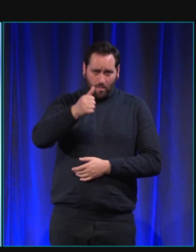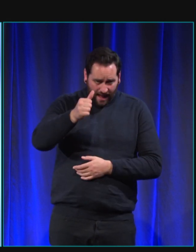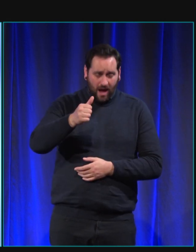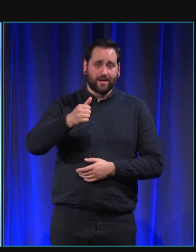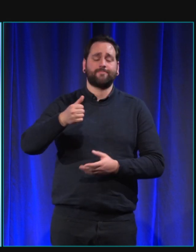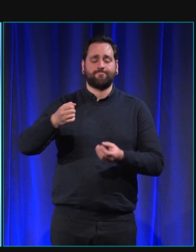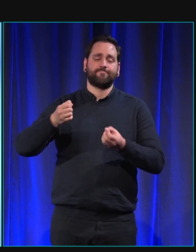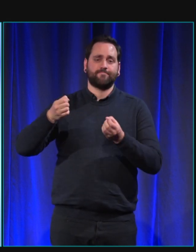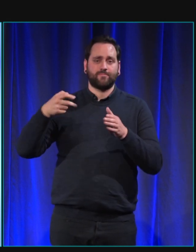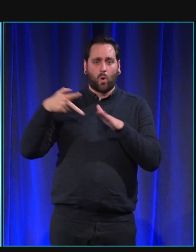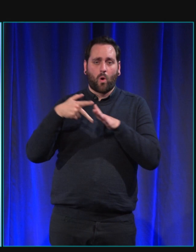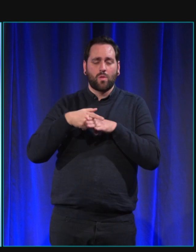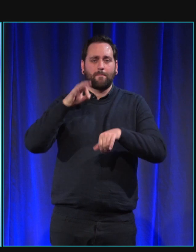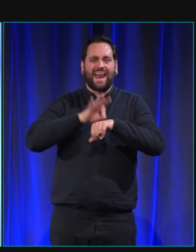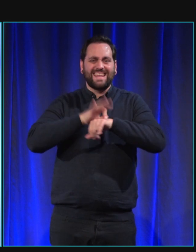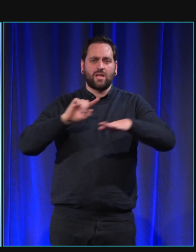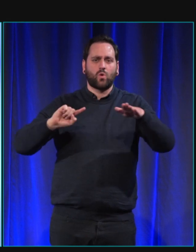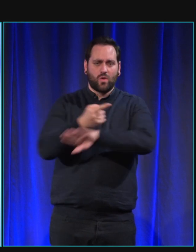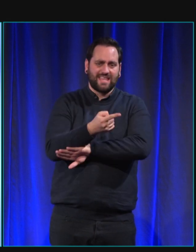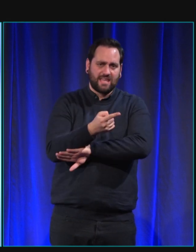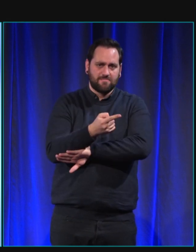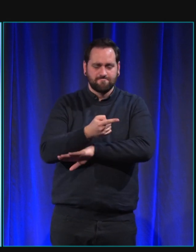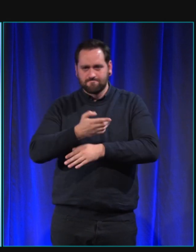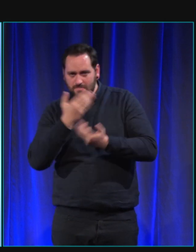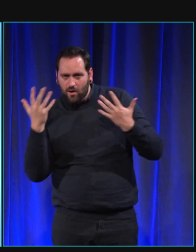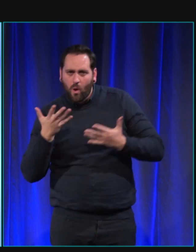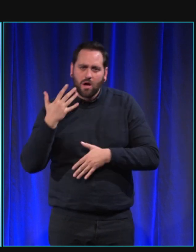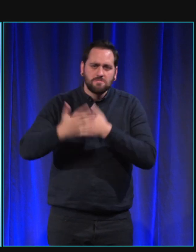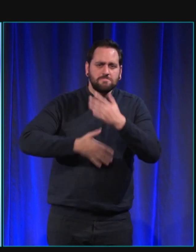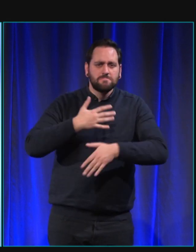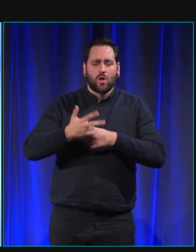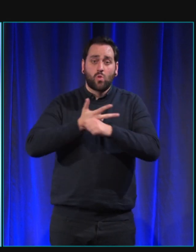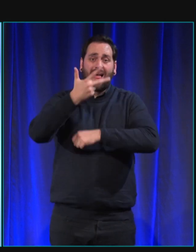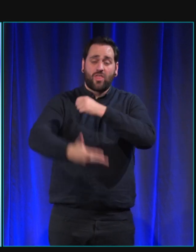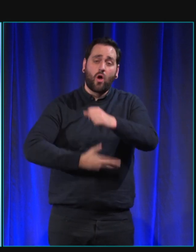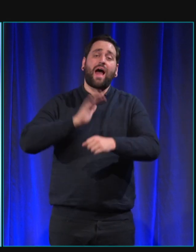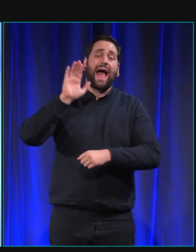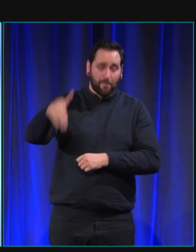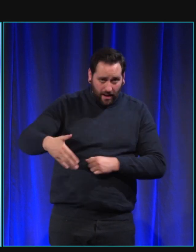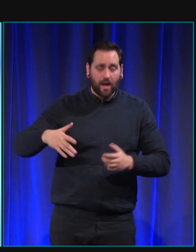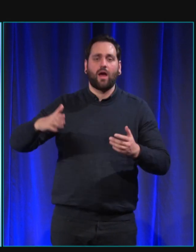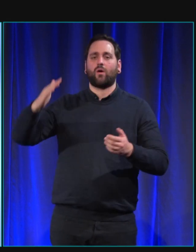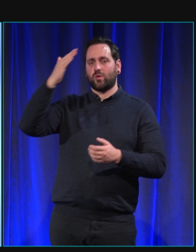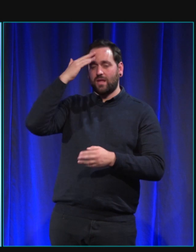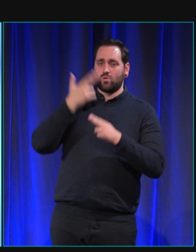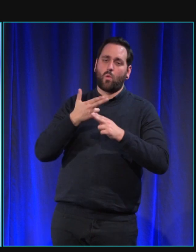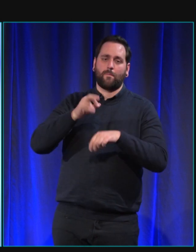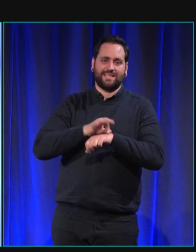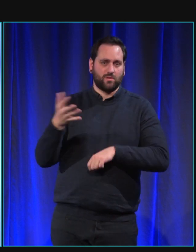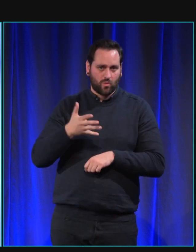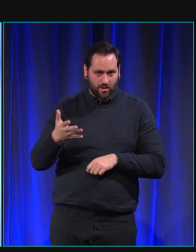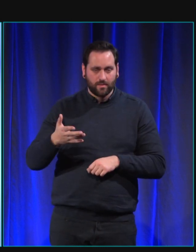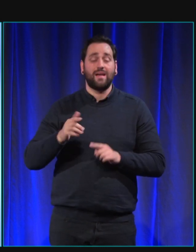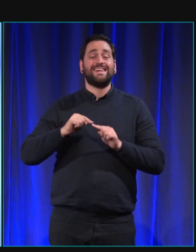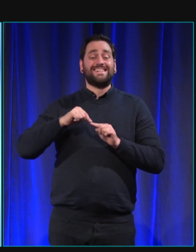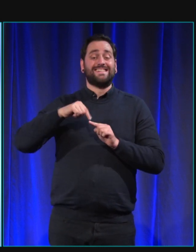et très peu après mon diagnostic je fais une demande de chien d'assistance donc j'ai attendu moi quatre ans pour avoir un